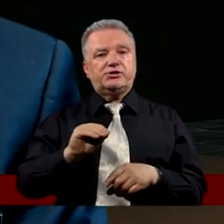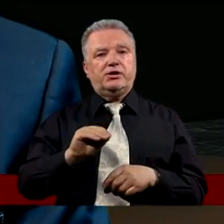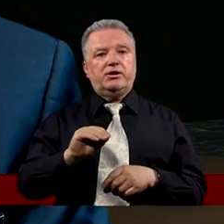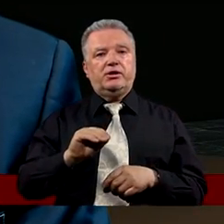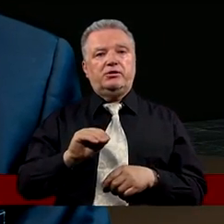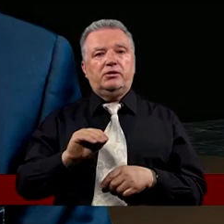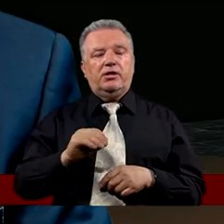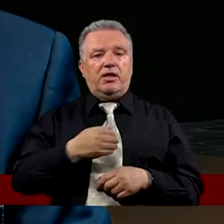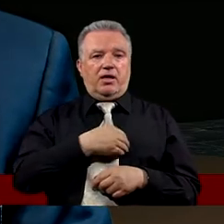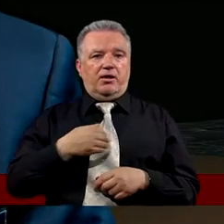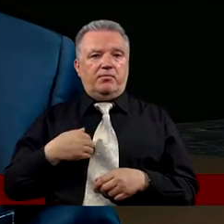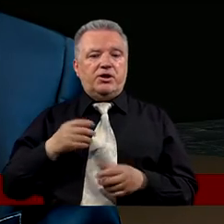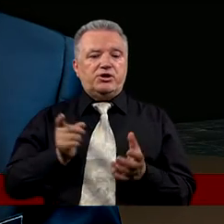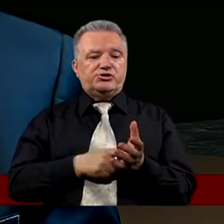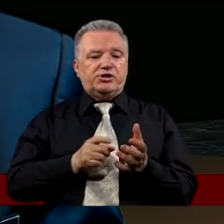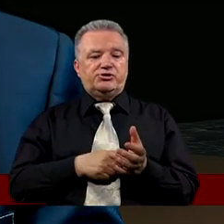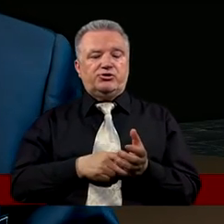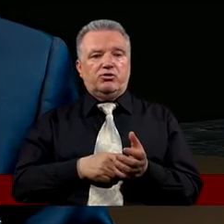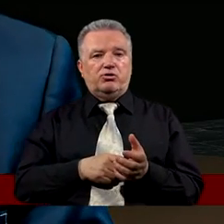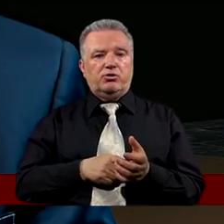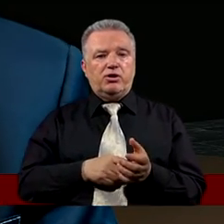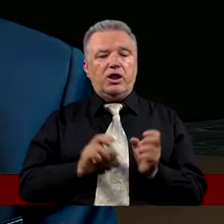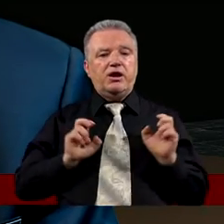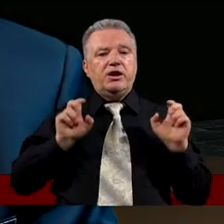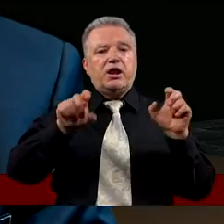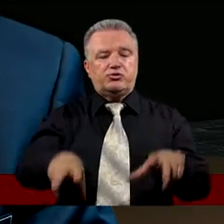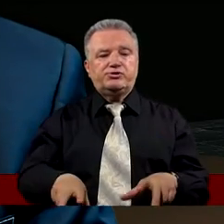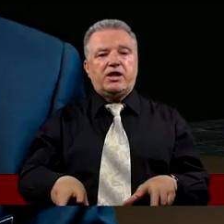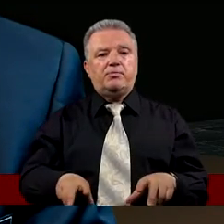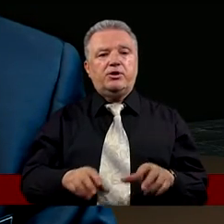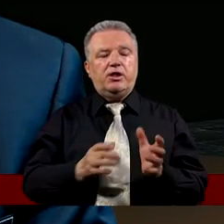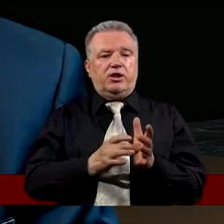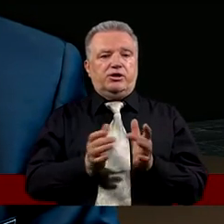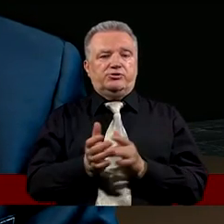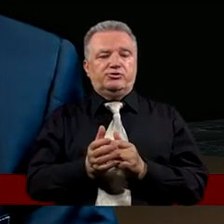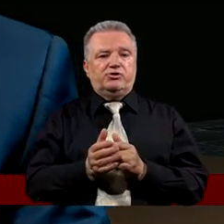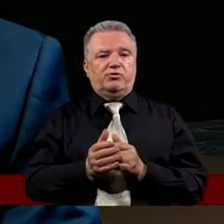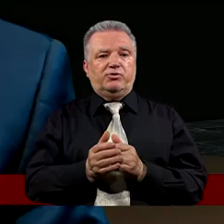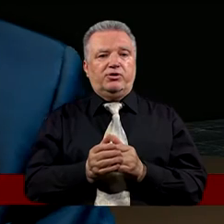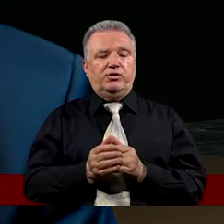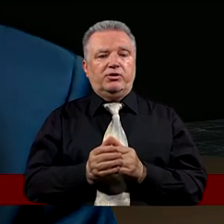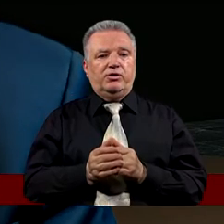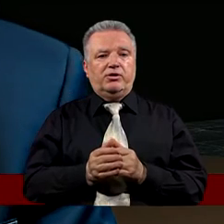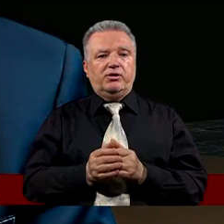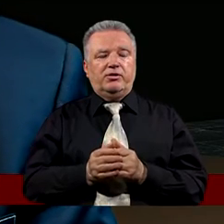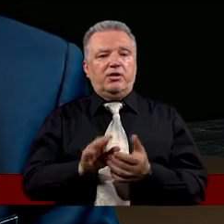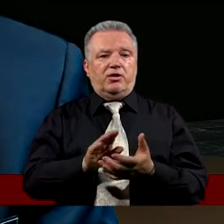My często Dyktujemy Panu Bogu Piszemy scenariusz